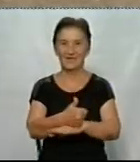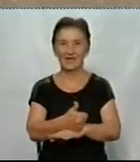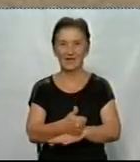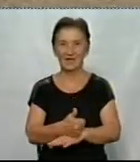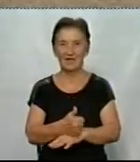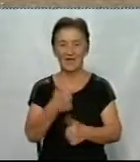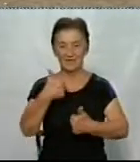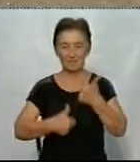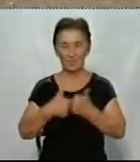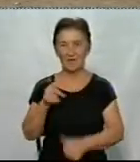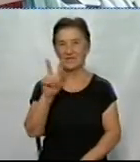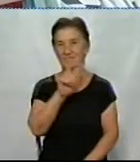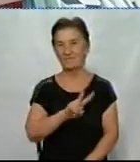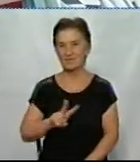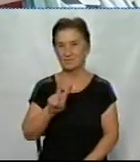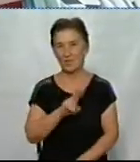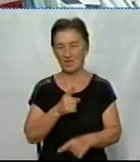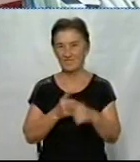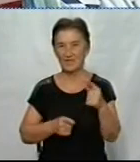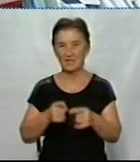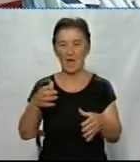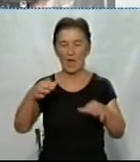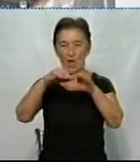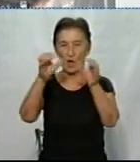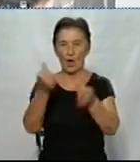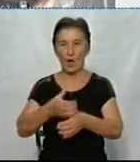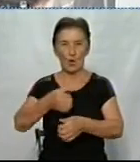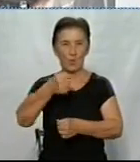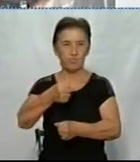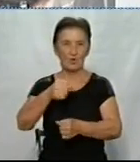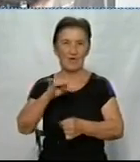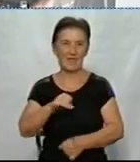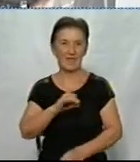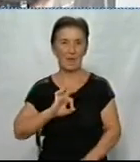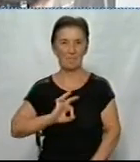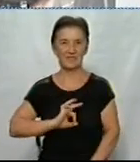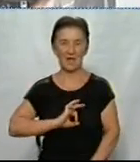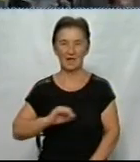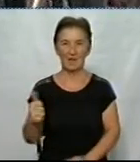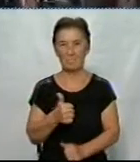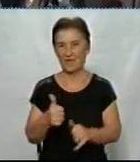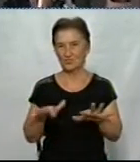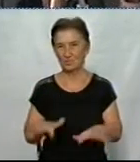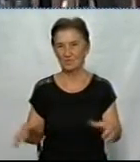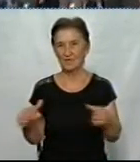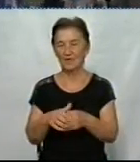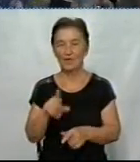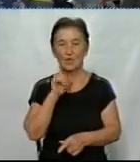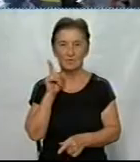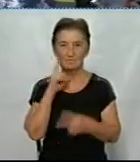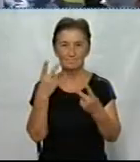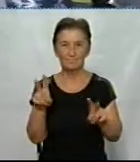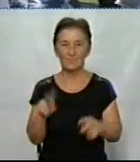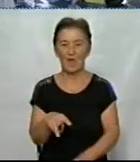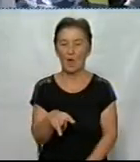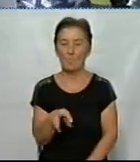,5 години. На призерів чекали кубок і медалі від Національного олімпійського комітету. Перше місце посіла команда дитячо-юнацького клубу